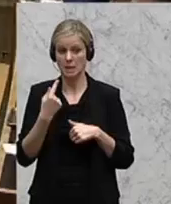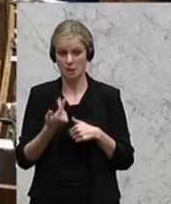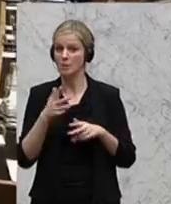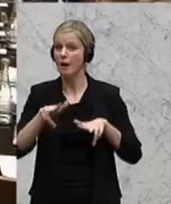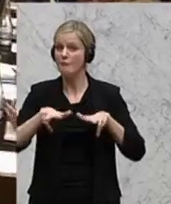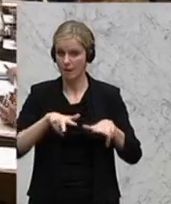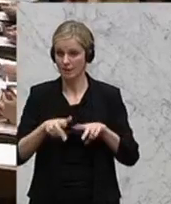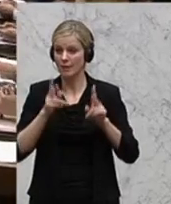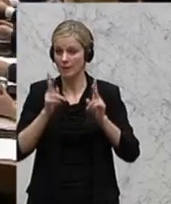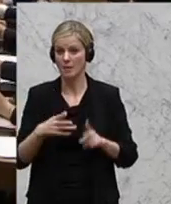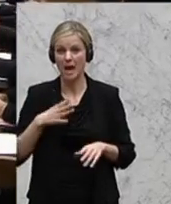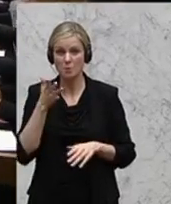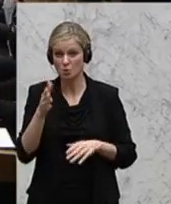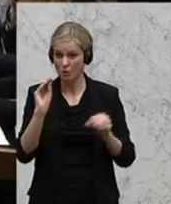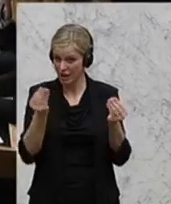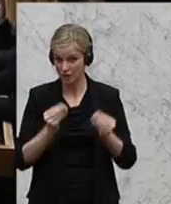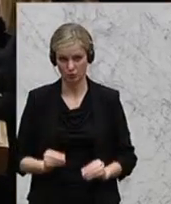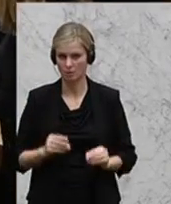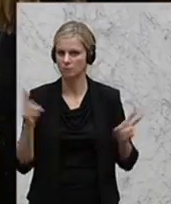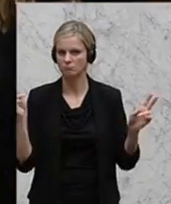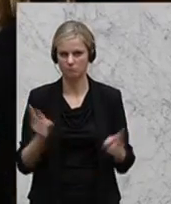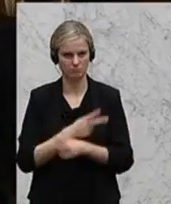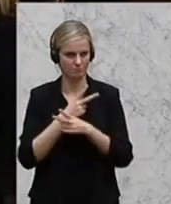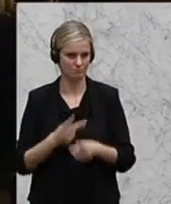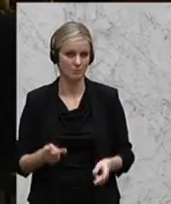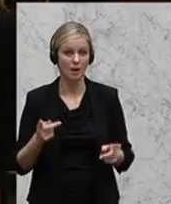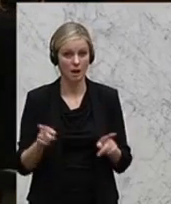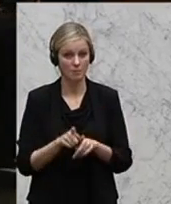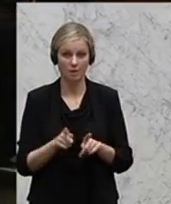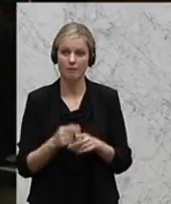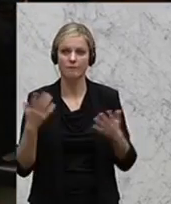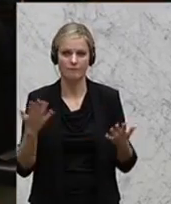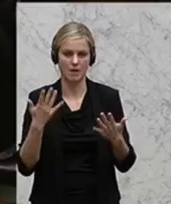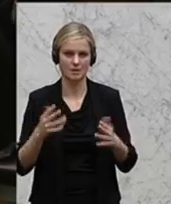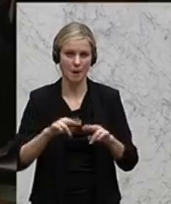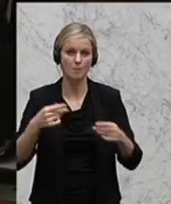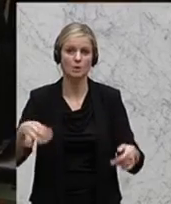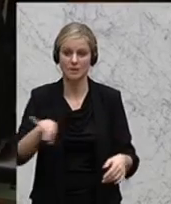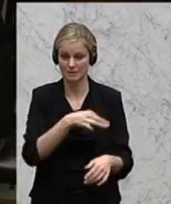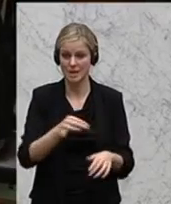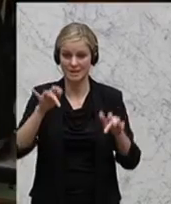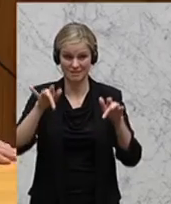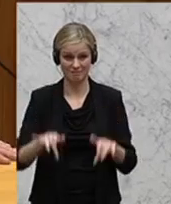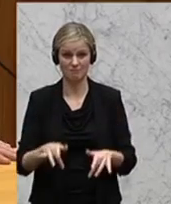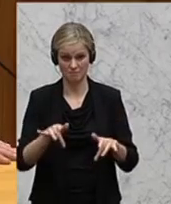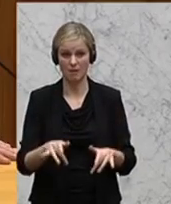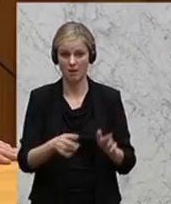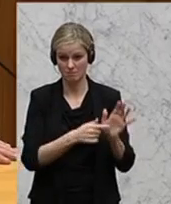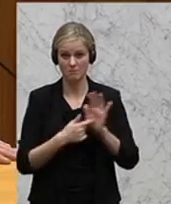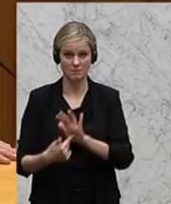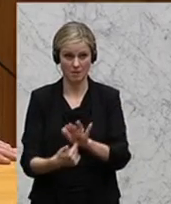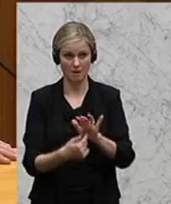wahrscheinlich nicht die Zukunft gestaltet. Aber vor allem haben wir einen Bundeskanzler, der uns heute eines signalisiert. Diese